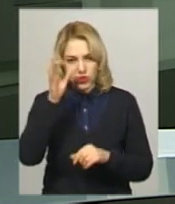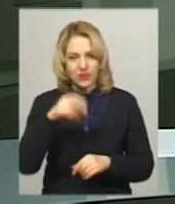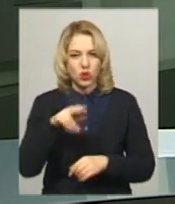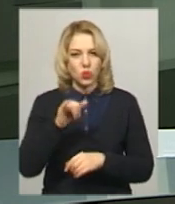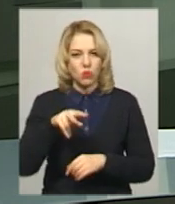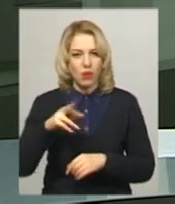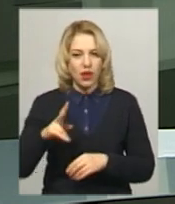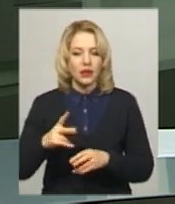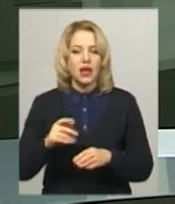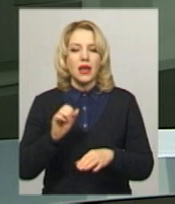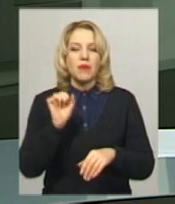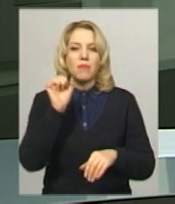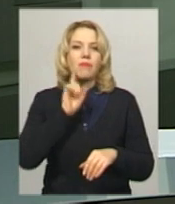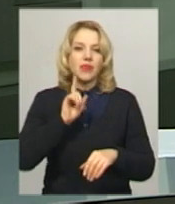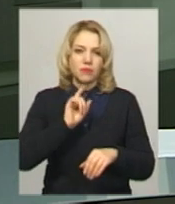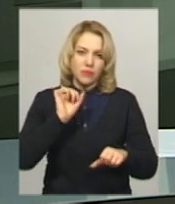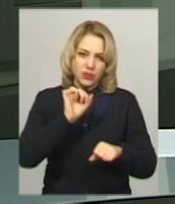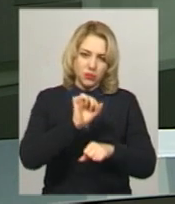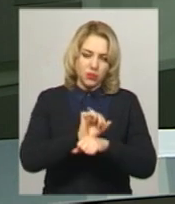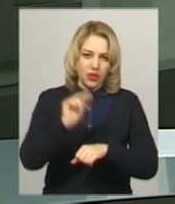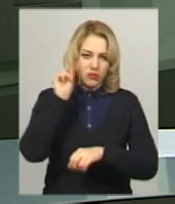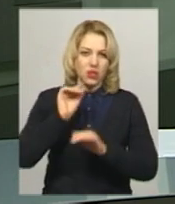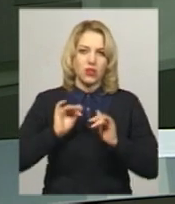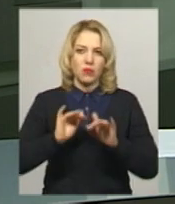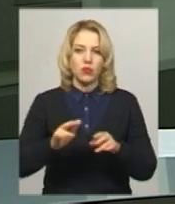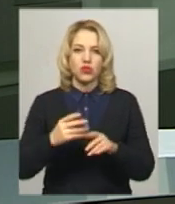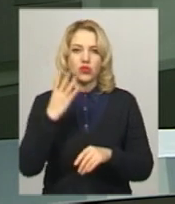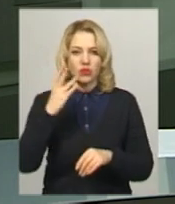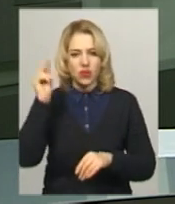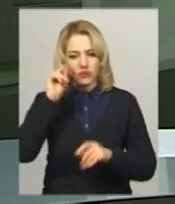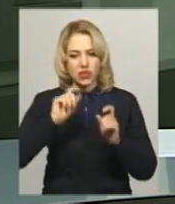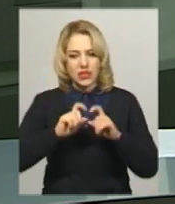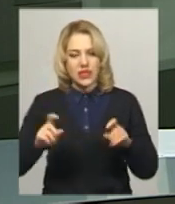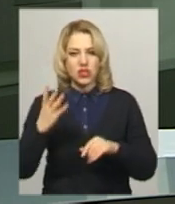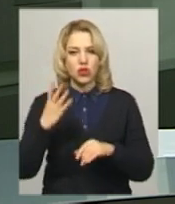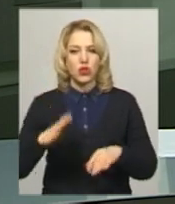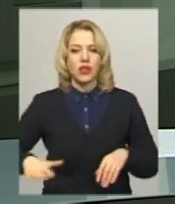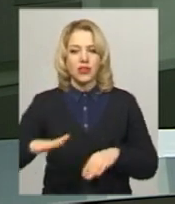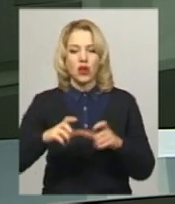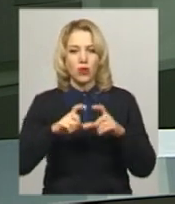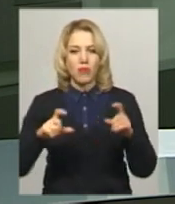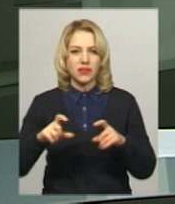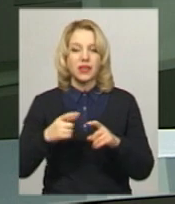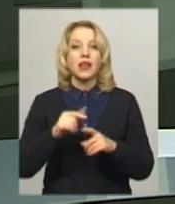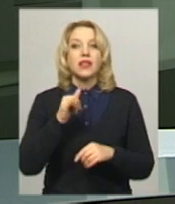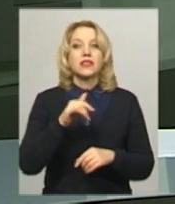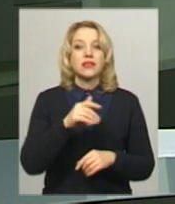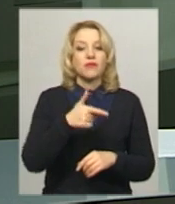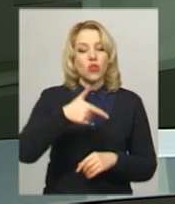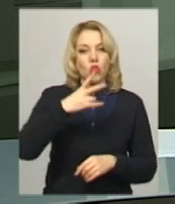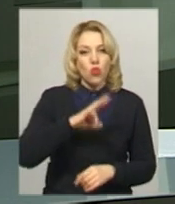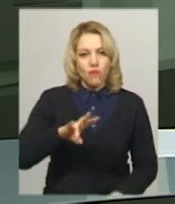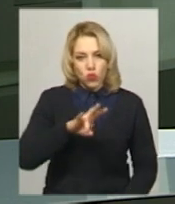призупинення навчального процесу в 4 навчальних закладах 4 тергромад області – Новоушицький, Гуменецький, Судилівський та